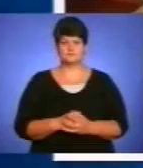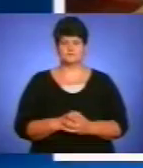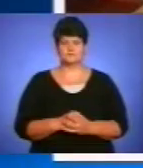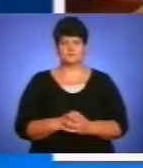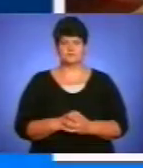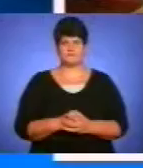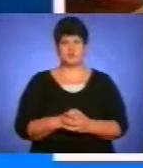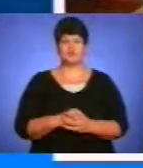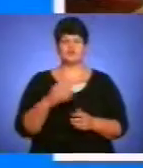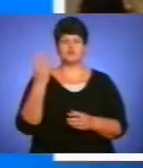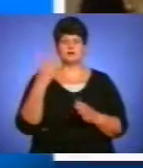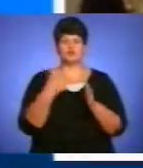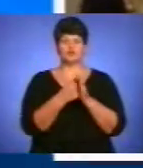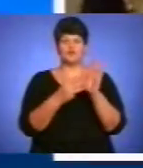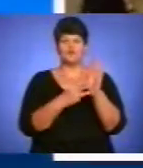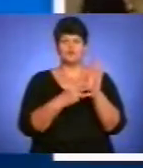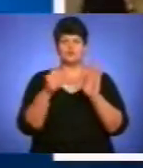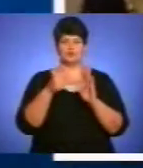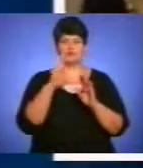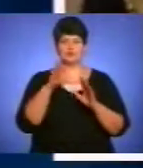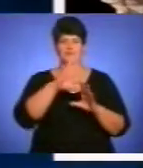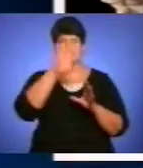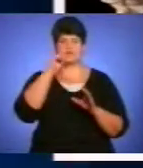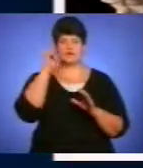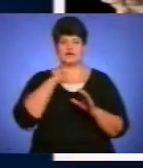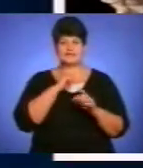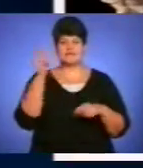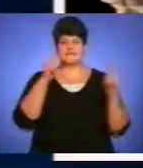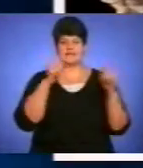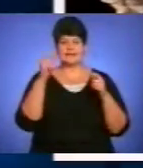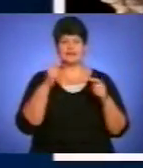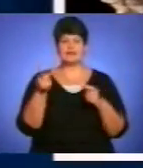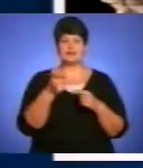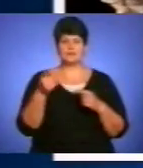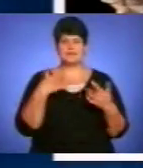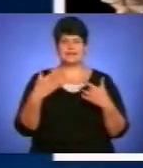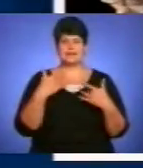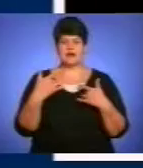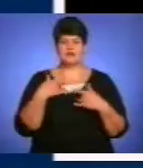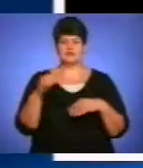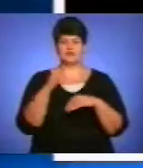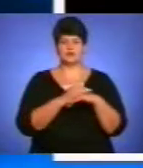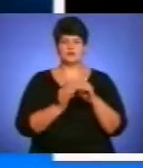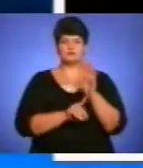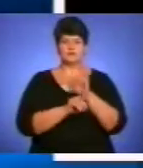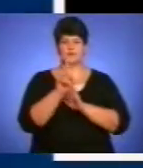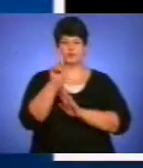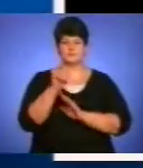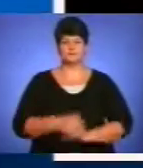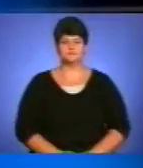З 4 по 8 грудня відбудеться всеукраїнський фестиваль «Тернопільські театральні вечори. Дебют».